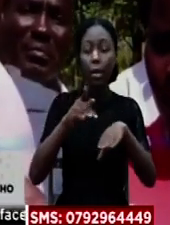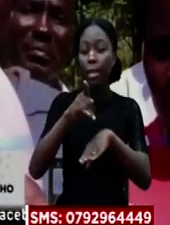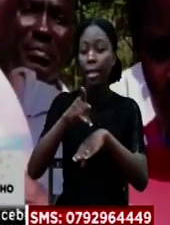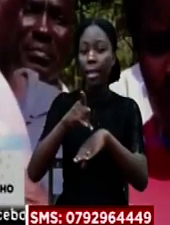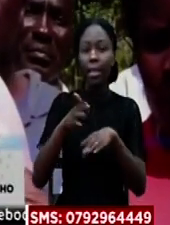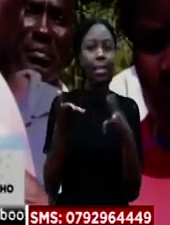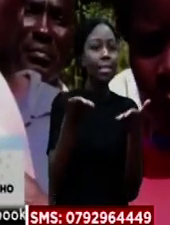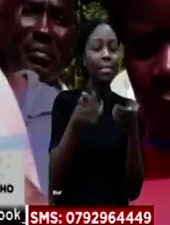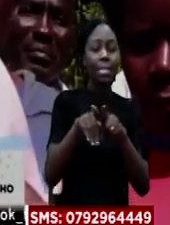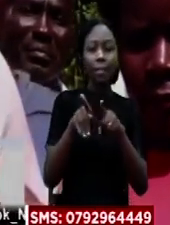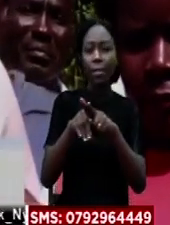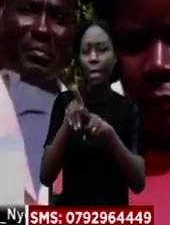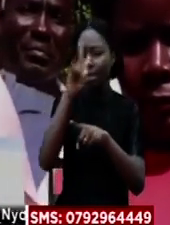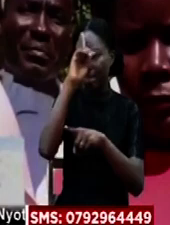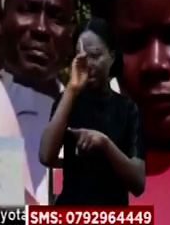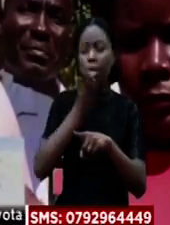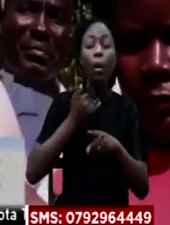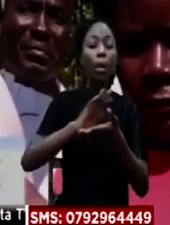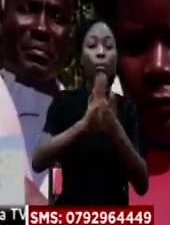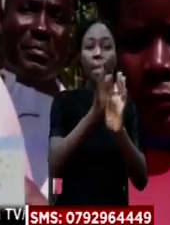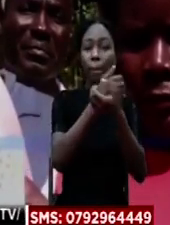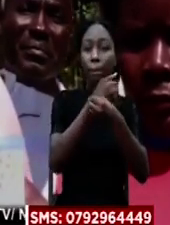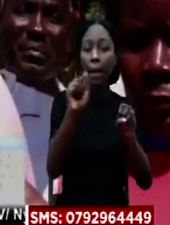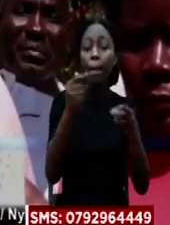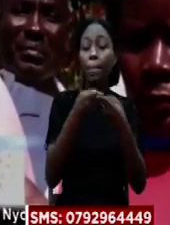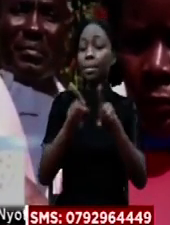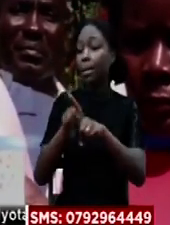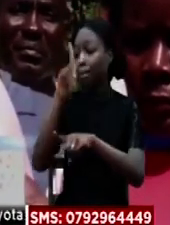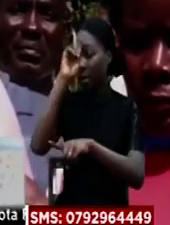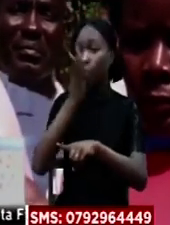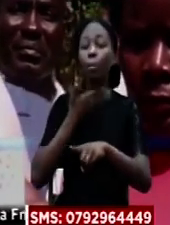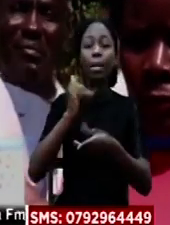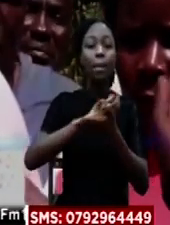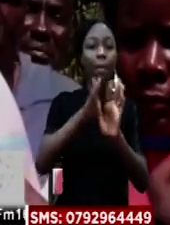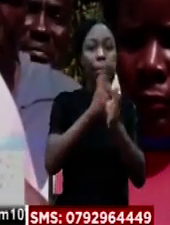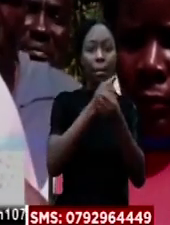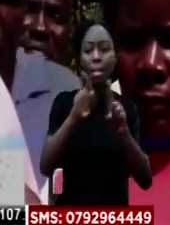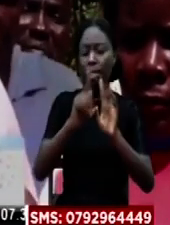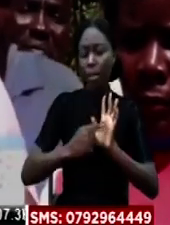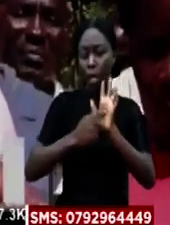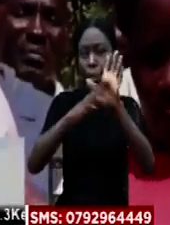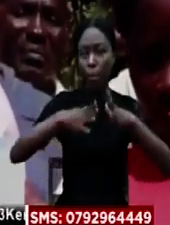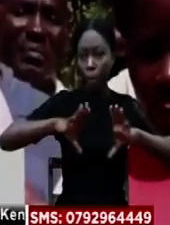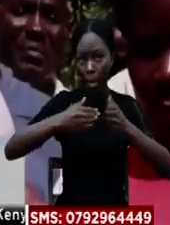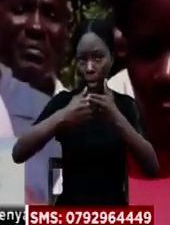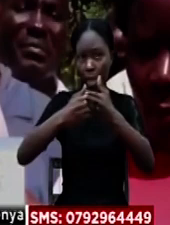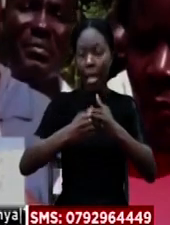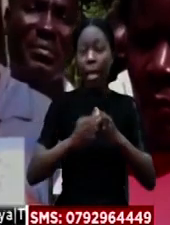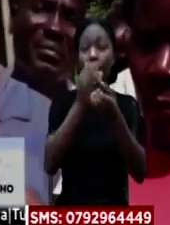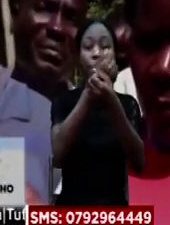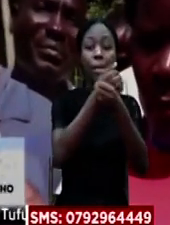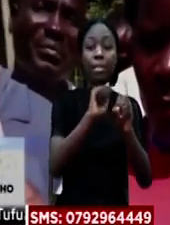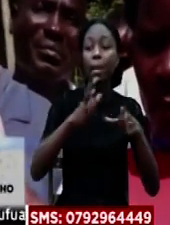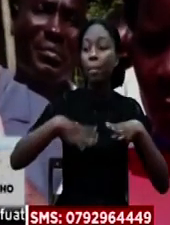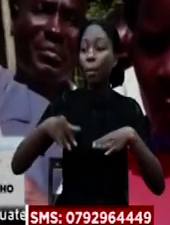yanakaa ni kama hame Hame tokelezea kabisa Kama hako siria sanataka hiyo kure uraisi Aonyeshe watu muelekeo Kiti ya uraisi unayenda kwa